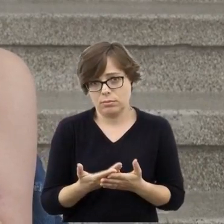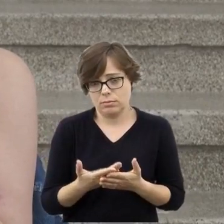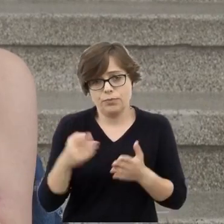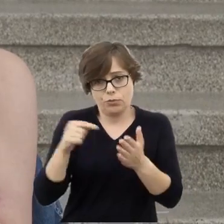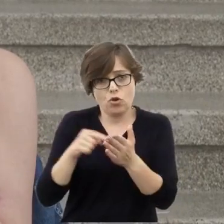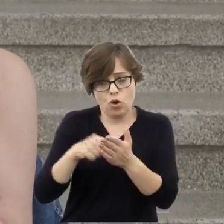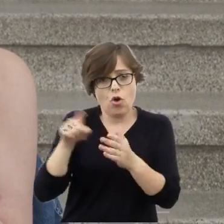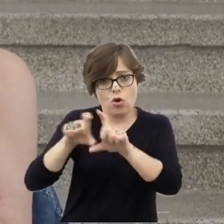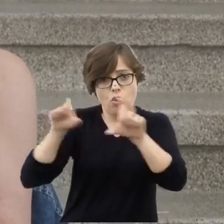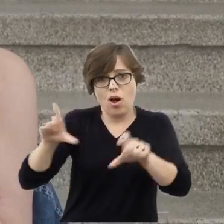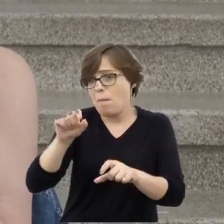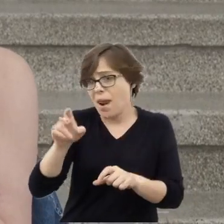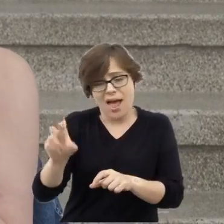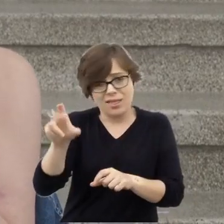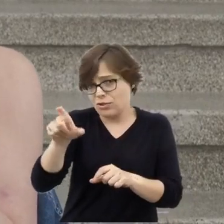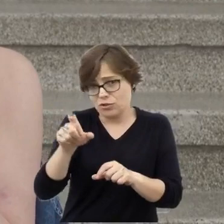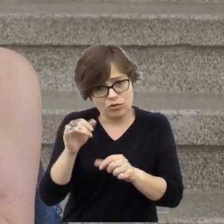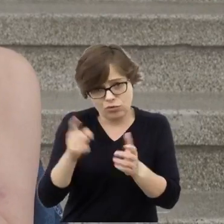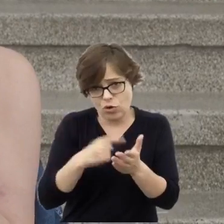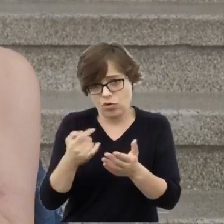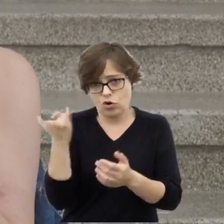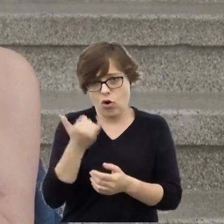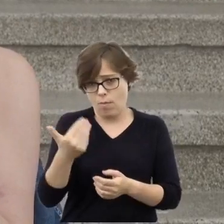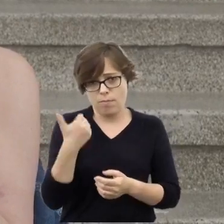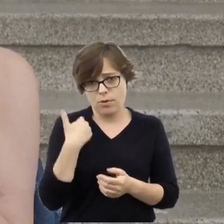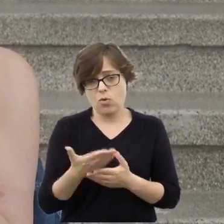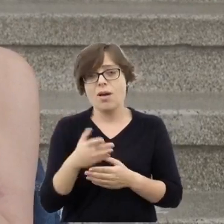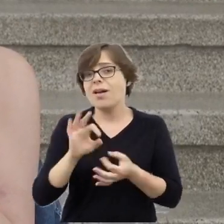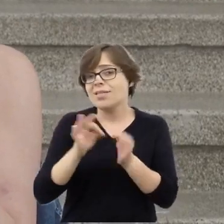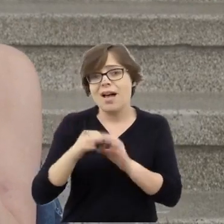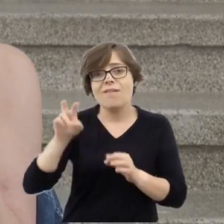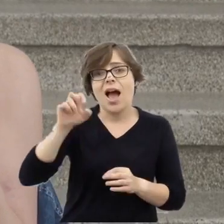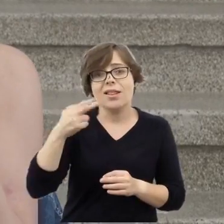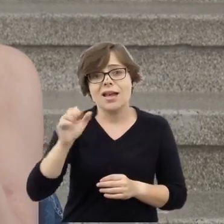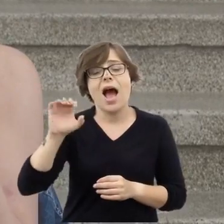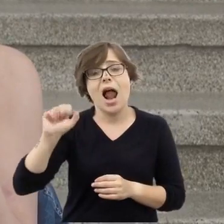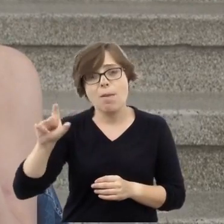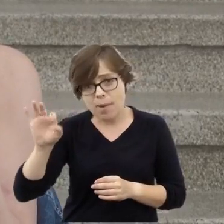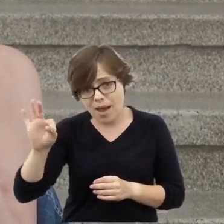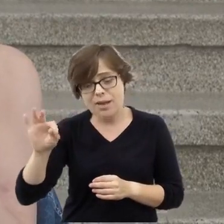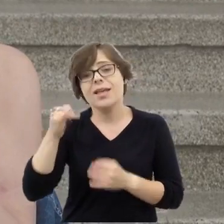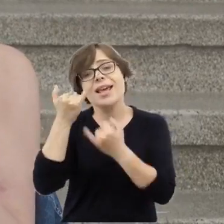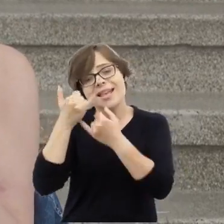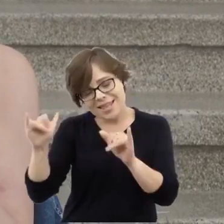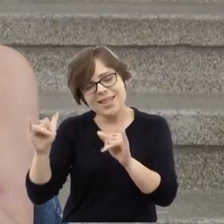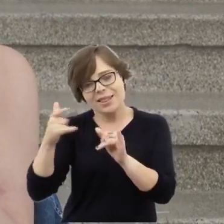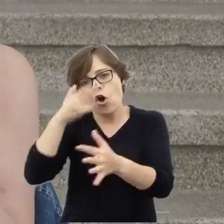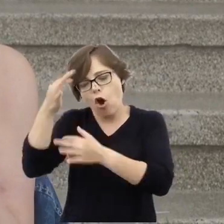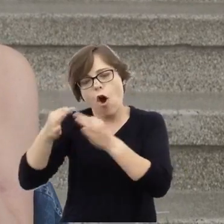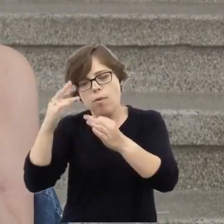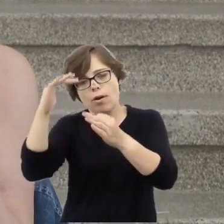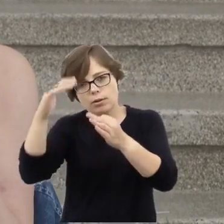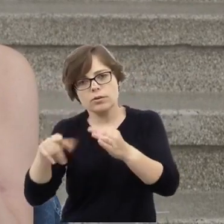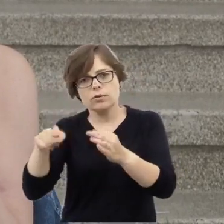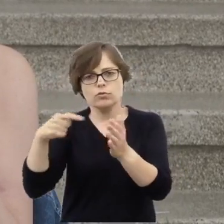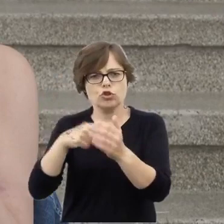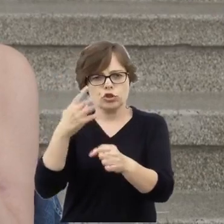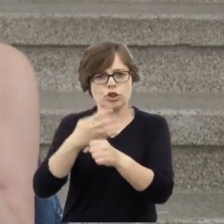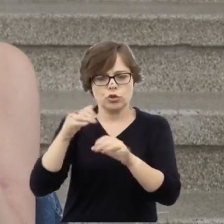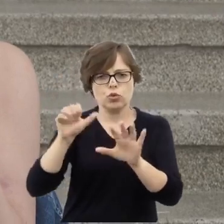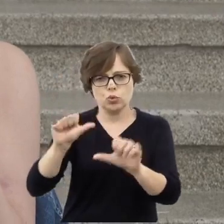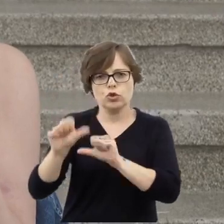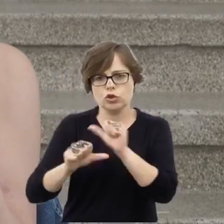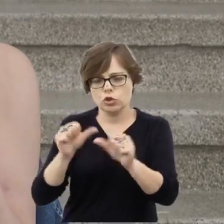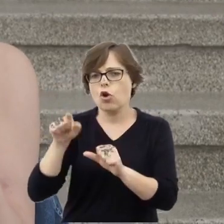wszyscy mieli do czynienia. Zresztą sama Hanka Alpert mówi w innym momencie tego zeznania w 46 roku